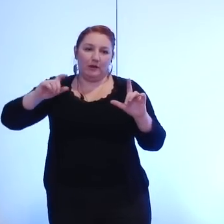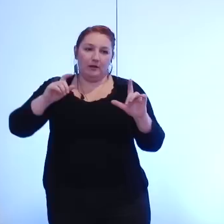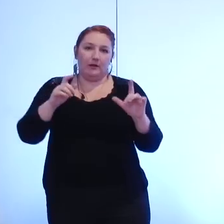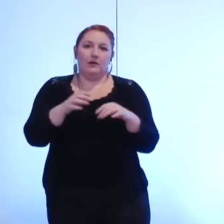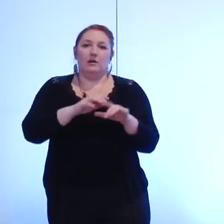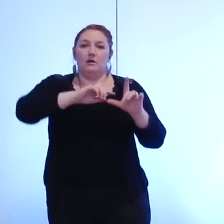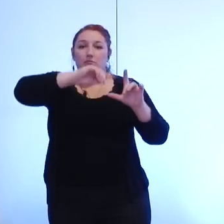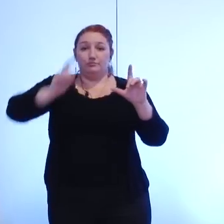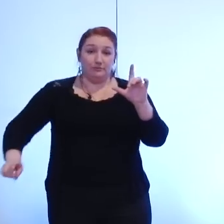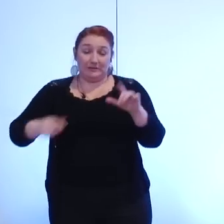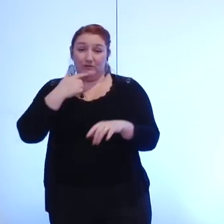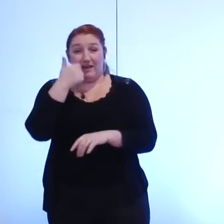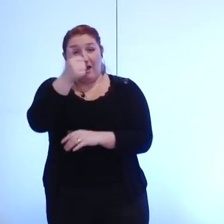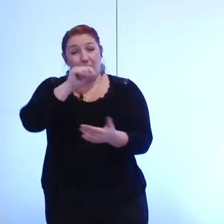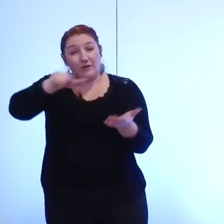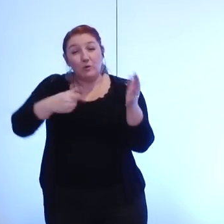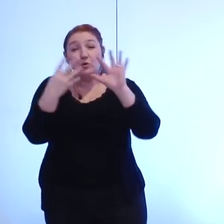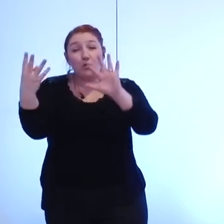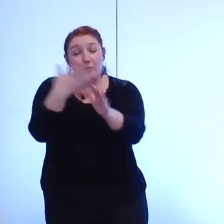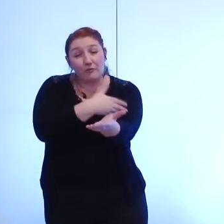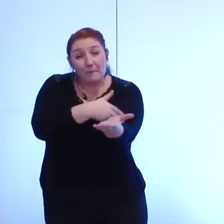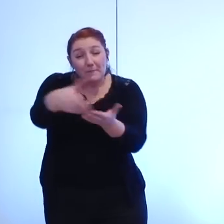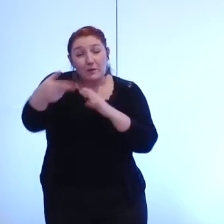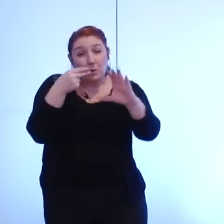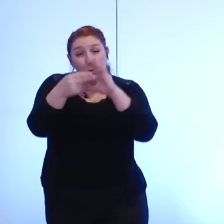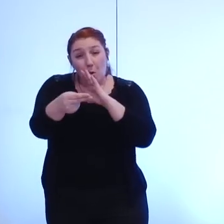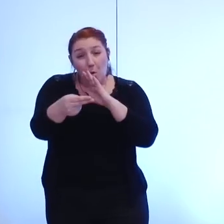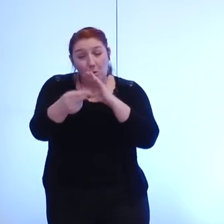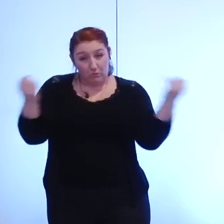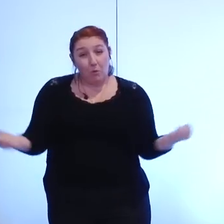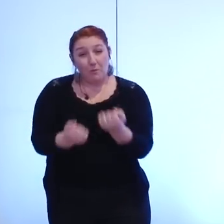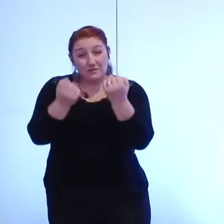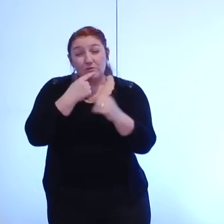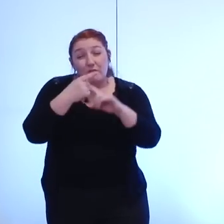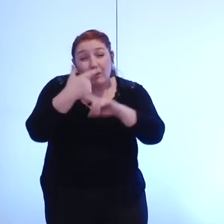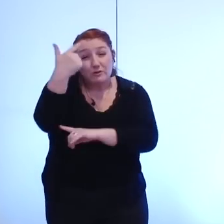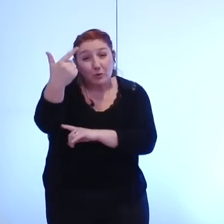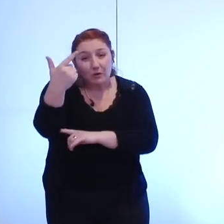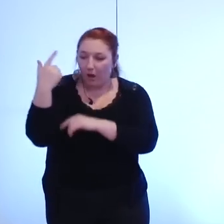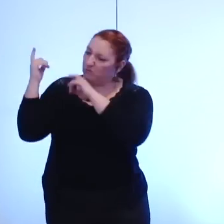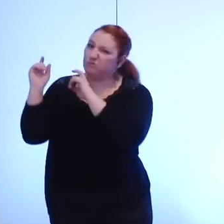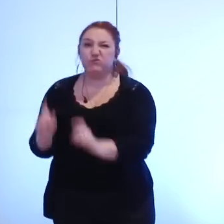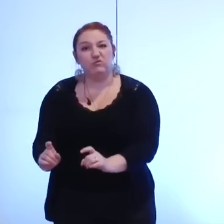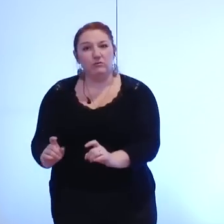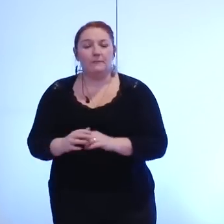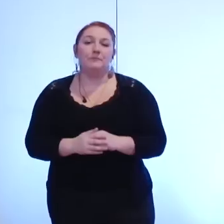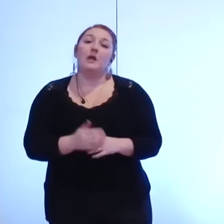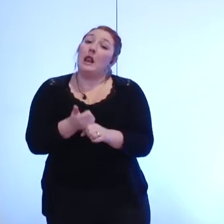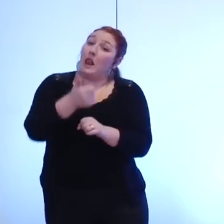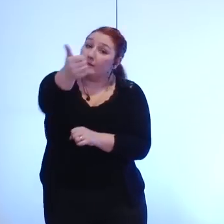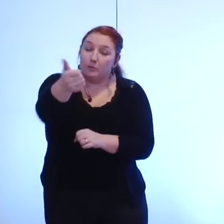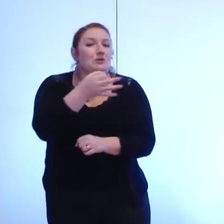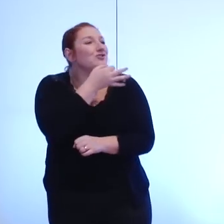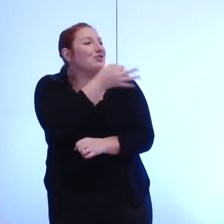million d'euros de communication, soit plus du double. Et l'année prochaine, comme nous l'avons indiqué, nous